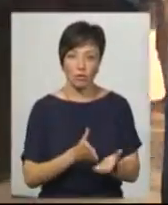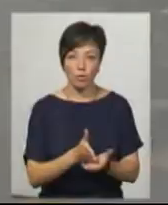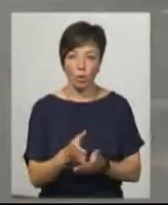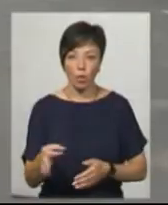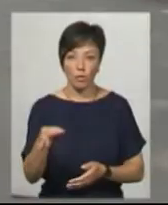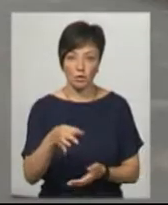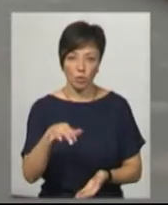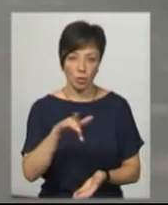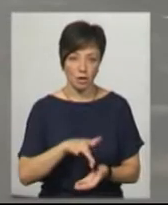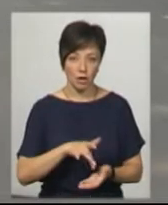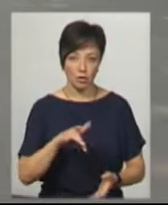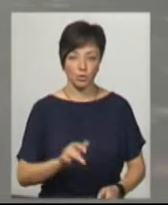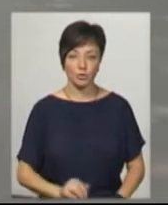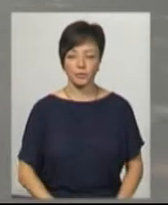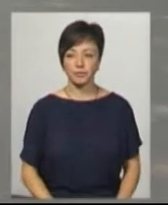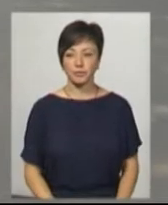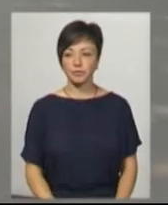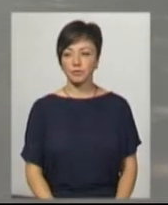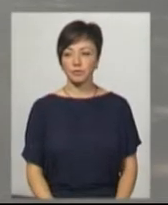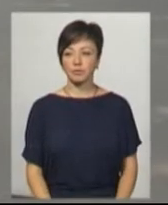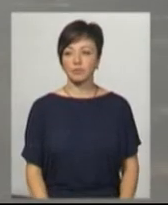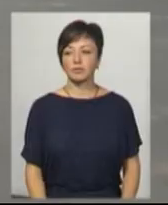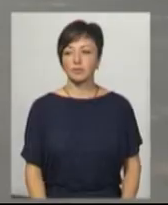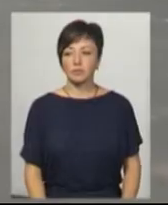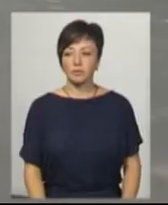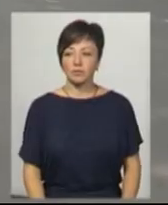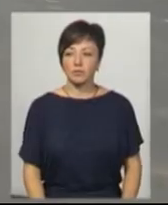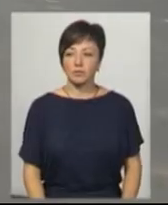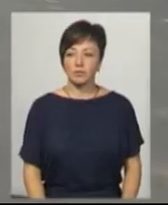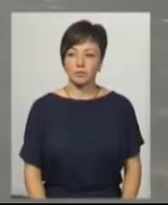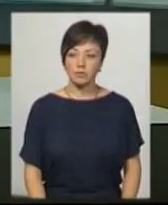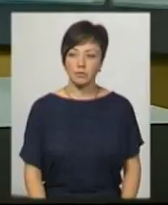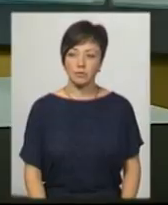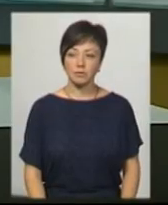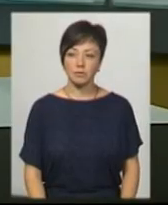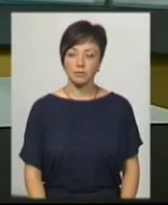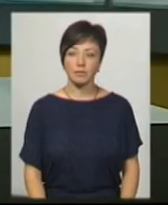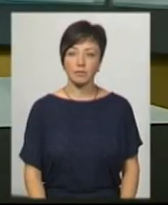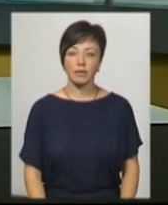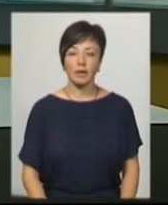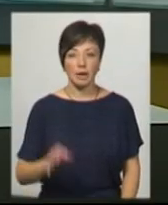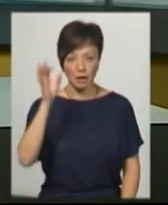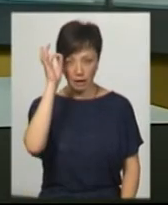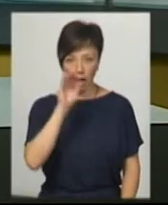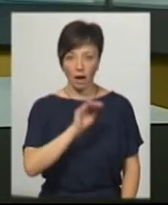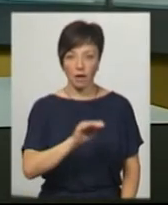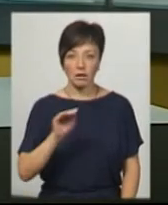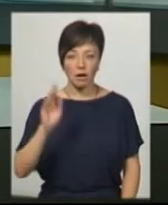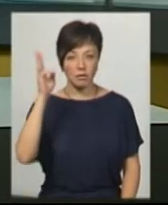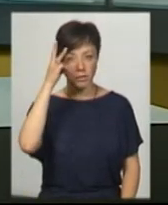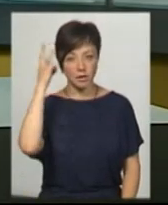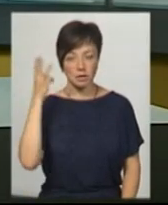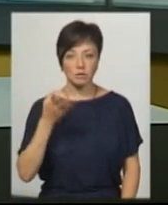обласного центру. Тетяна Ворожцова, Віктор Кривий. Новини на Суспільному. Хмельницький. Нагадаю, у Хмельницькому із